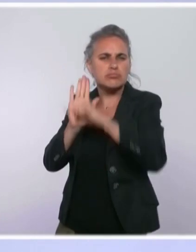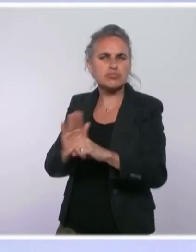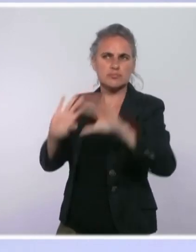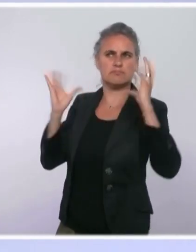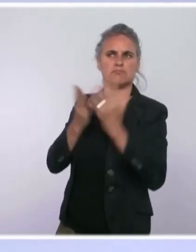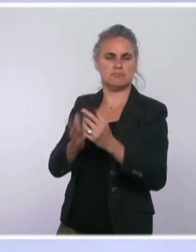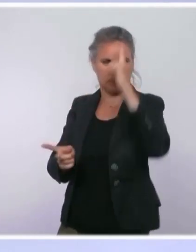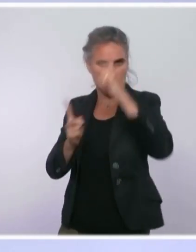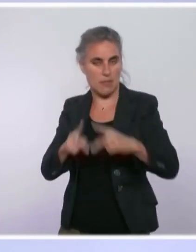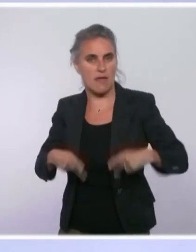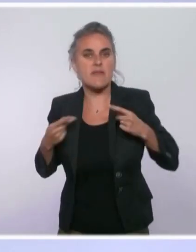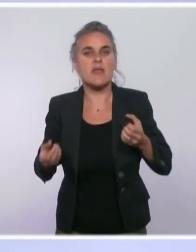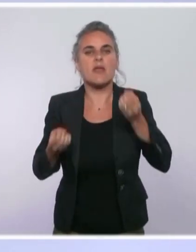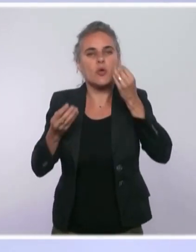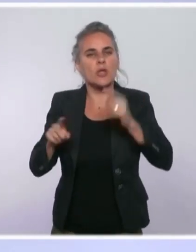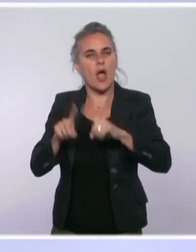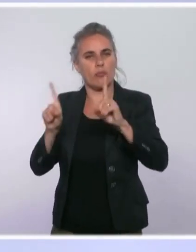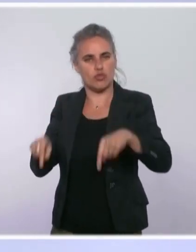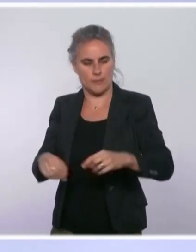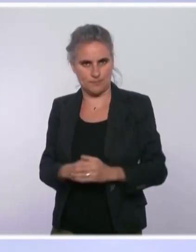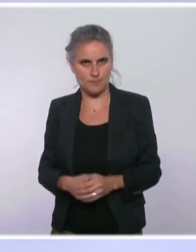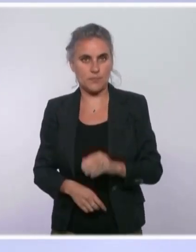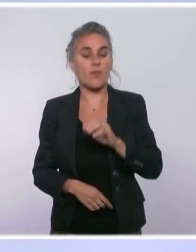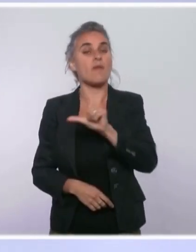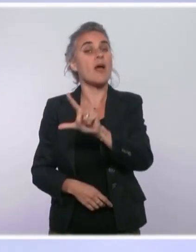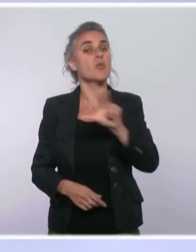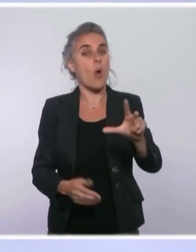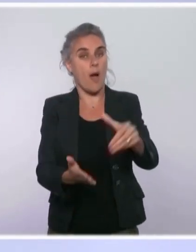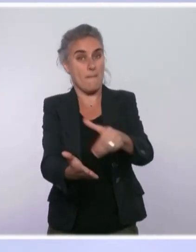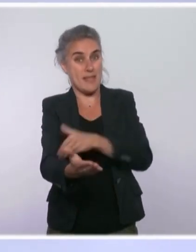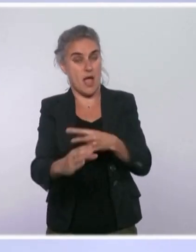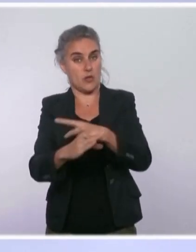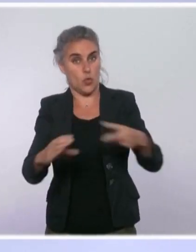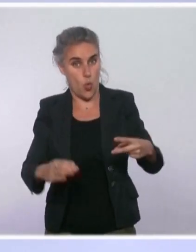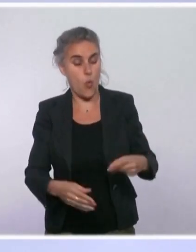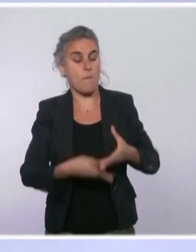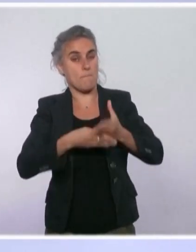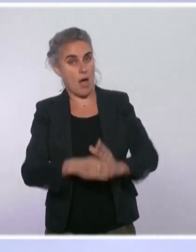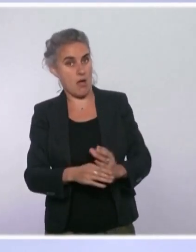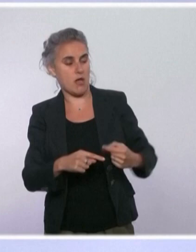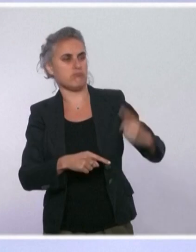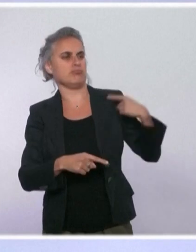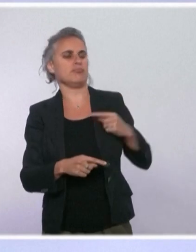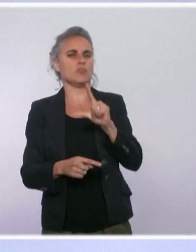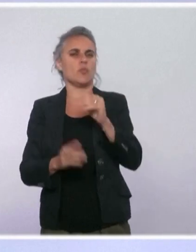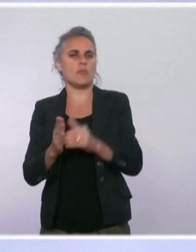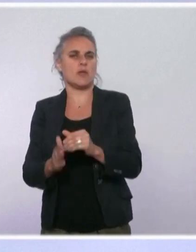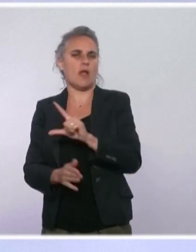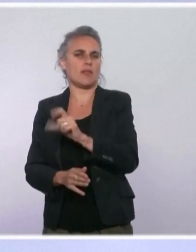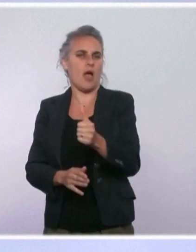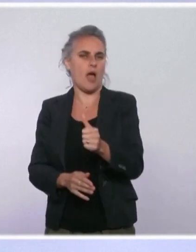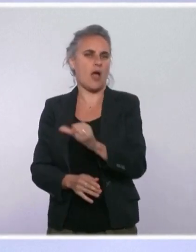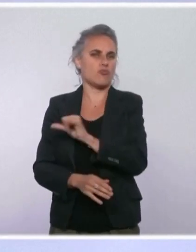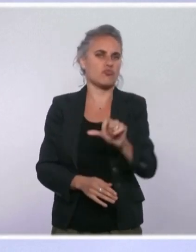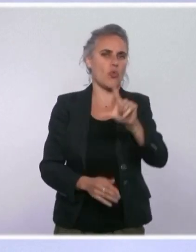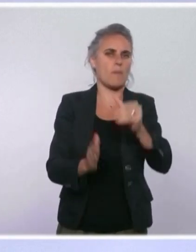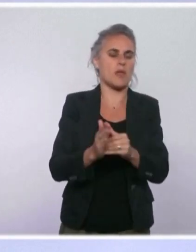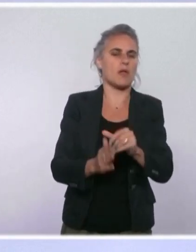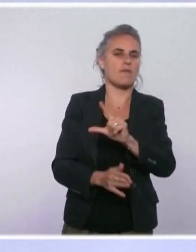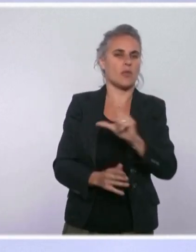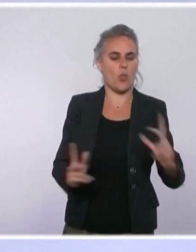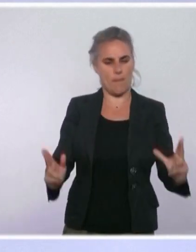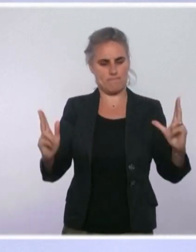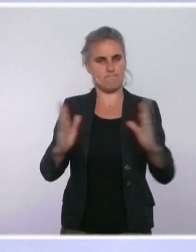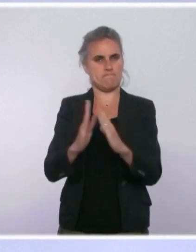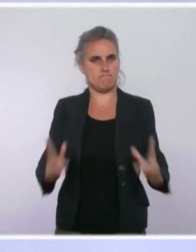Nous avons déjà 23 milliards d'euros qui ont été engagés entre 2021 et 2022 pour les premières mesures de